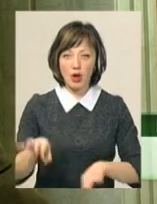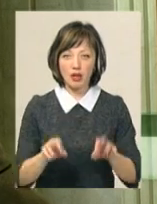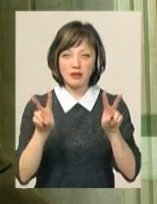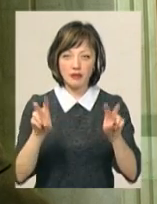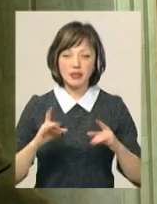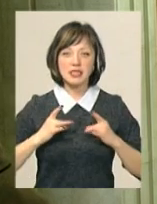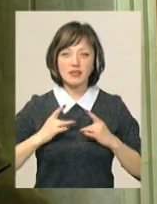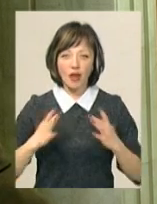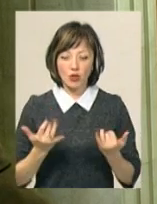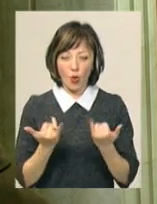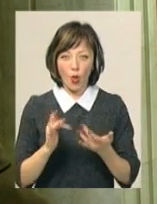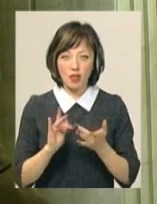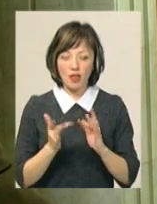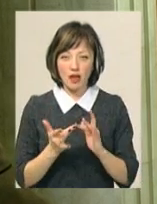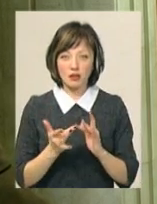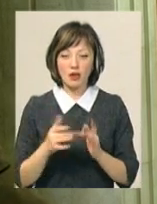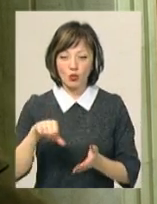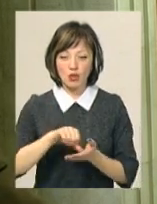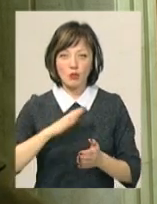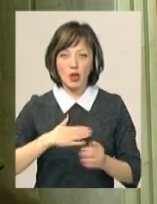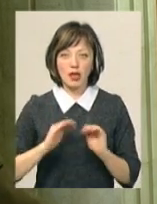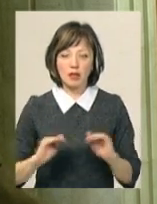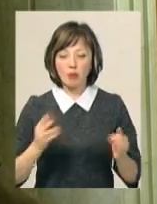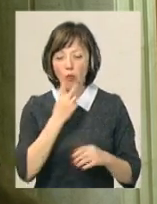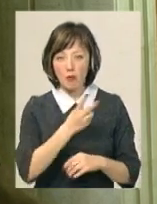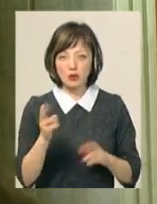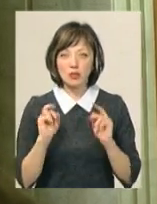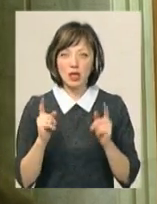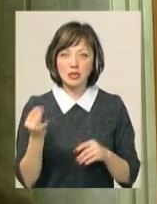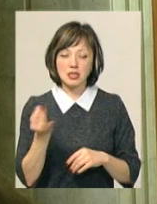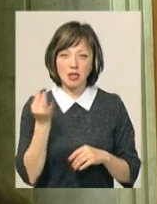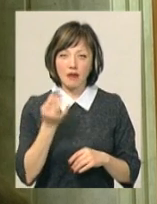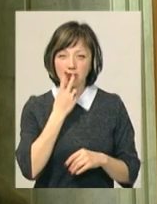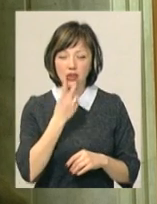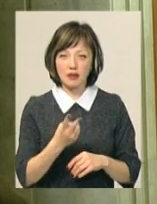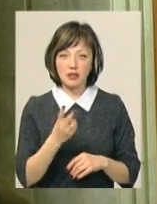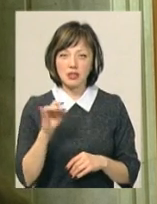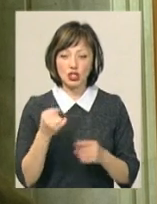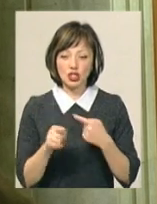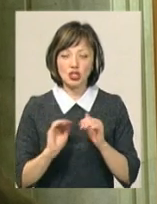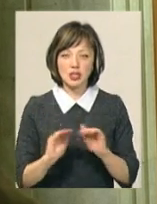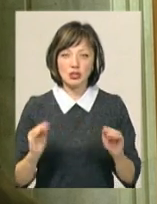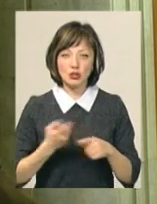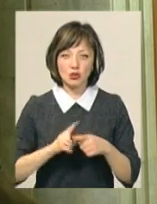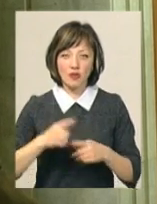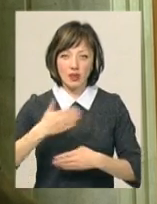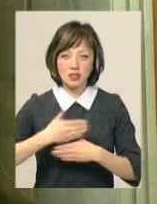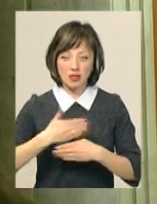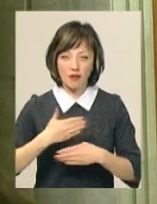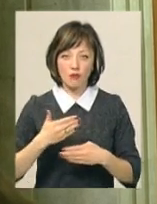«Свято онлайн», де грали ж мої учні. Ми побачили, як зацікавлено дивляться інші діти цю виставу.